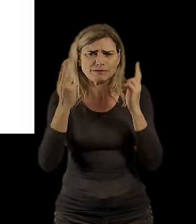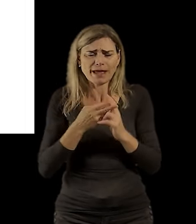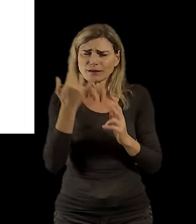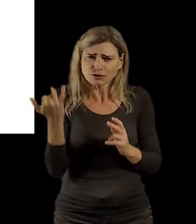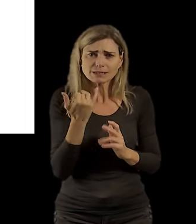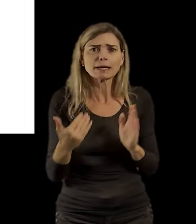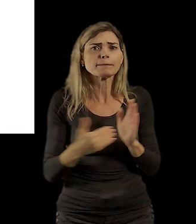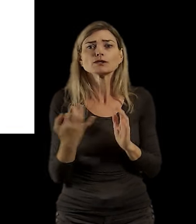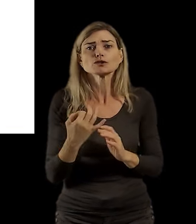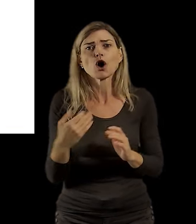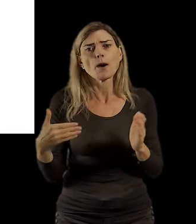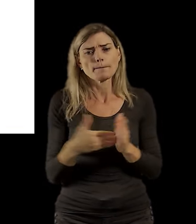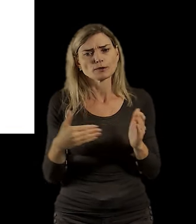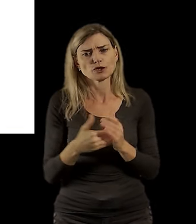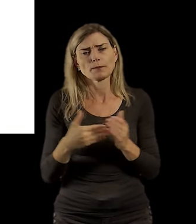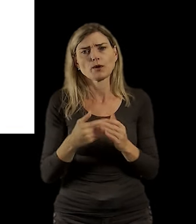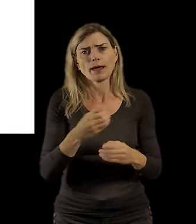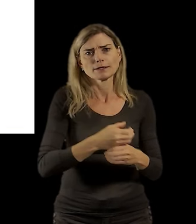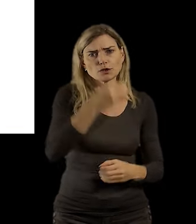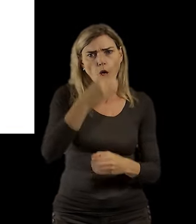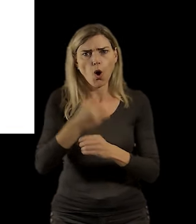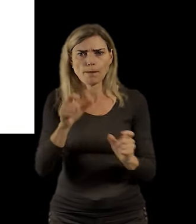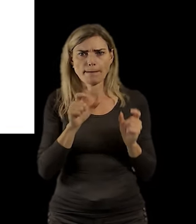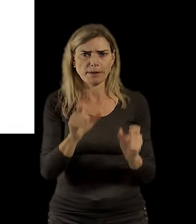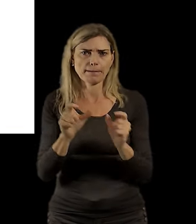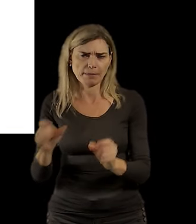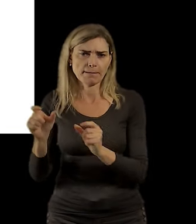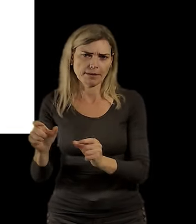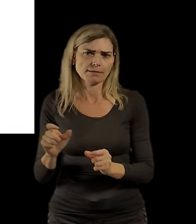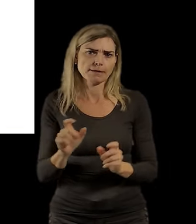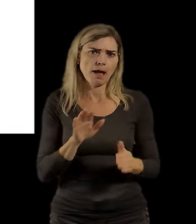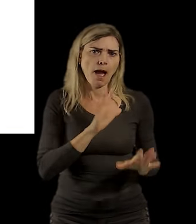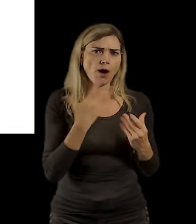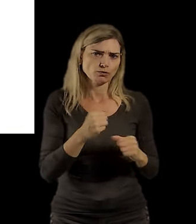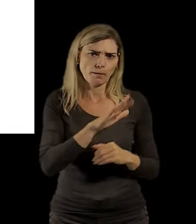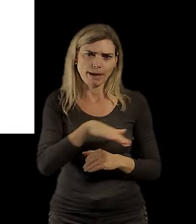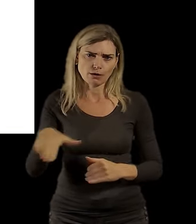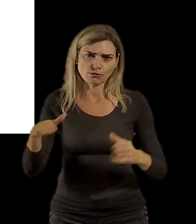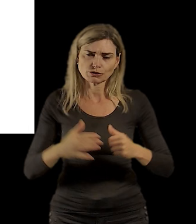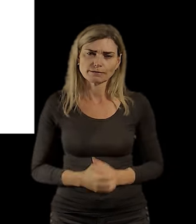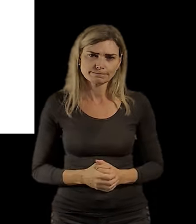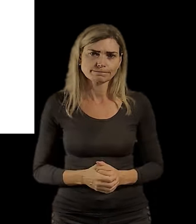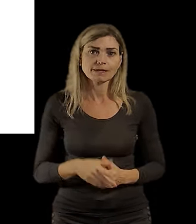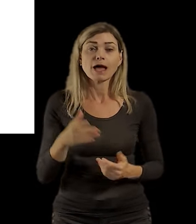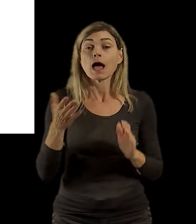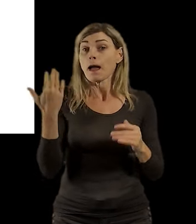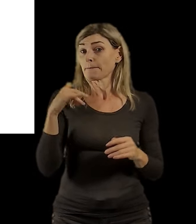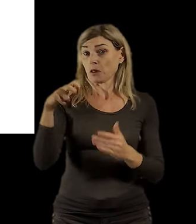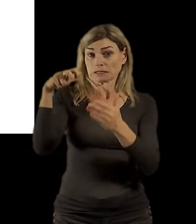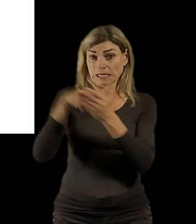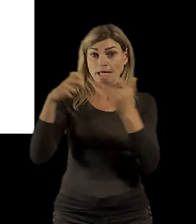parkovacích sloubků. Prostě není, nelze to vysvětlit, že se někde nenová parkovat.